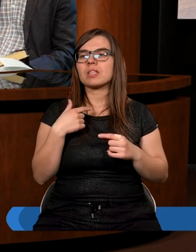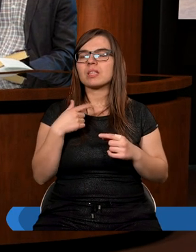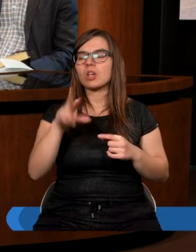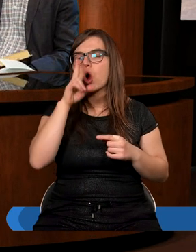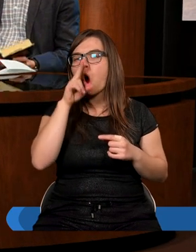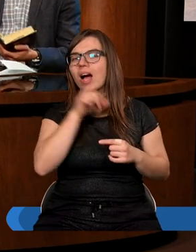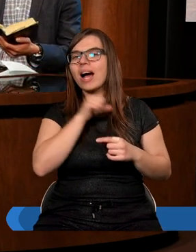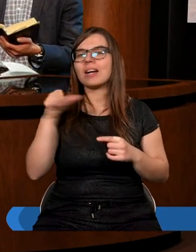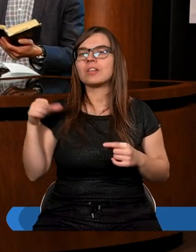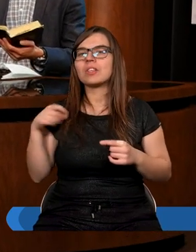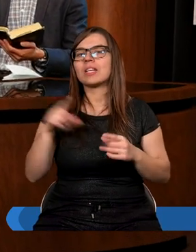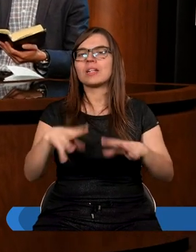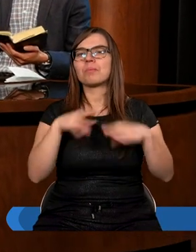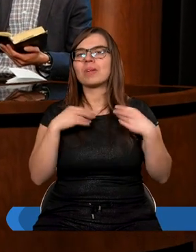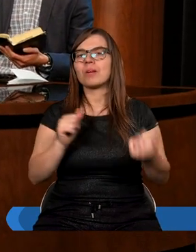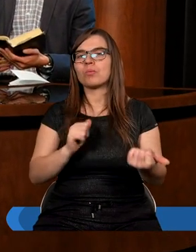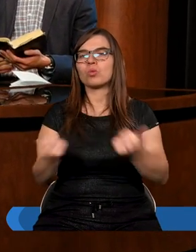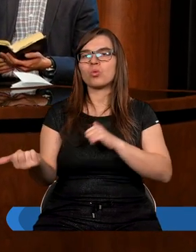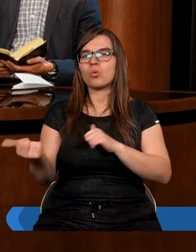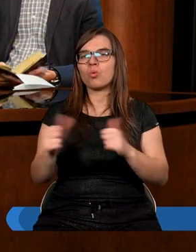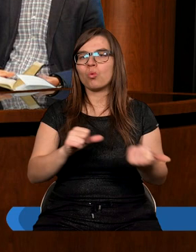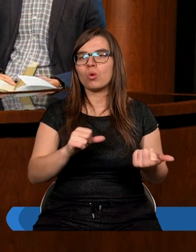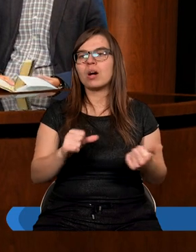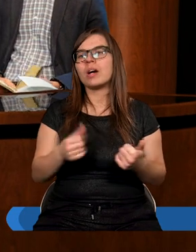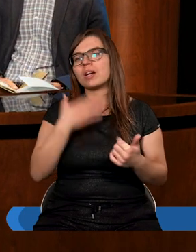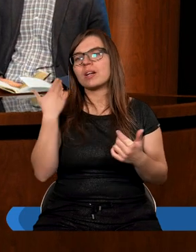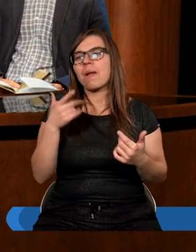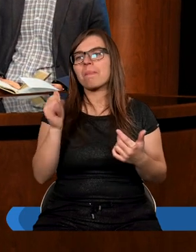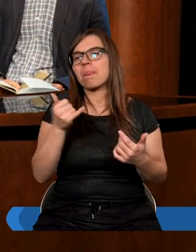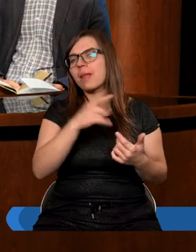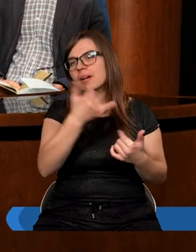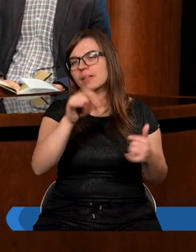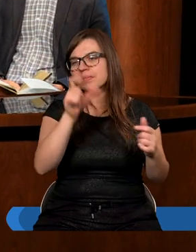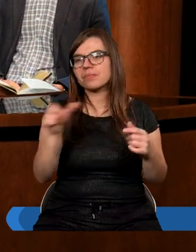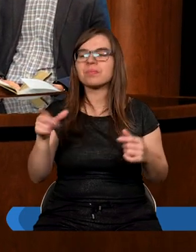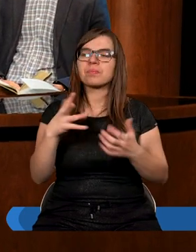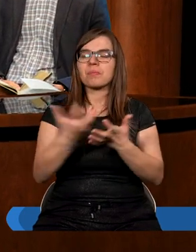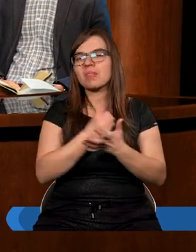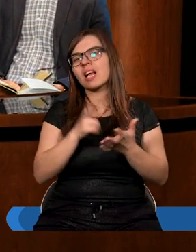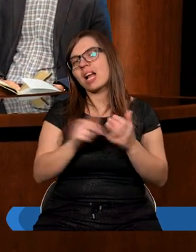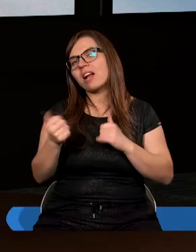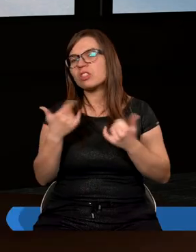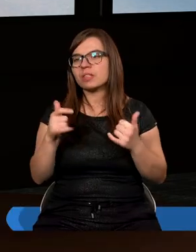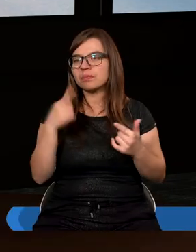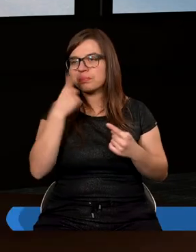kojarzy z przyjęciem chrztu. Nie wiem, czy Wam też. Ja nie od zawsze byłam adwentystką,